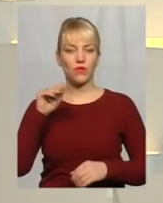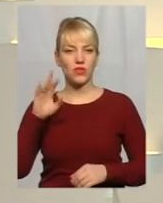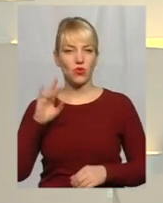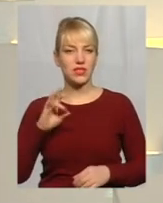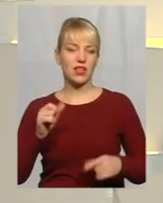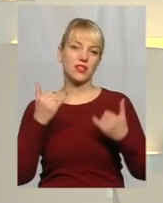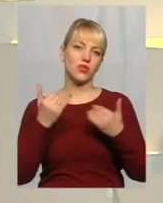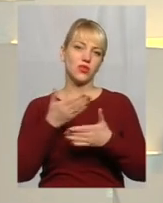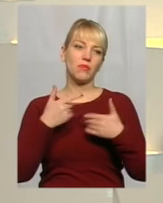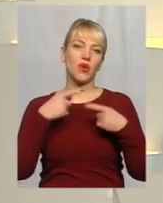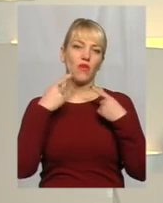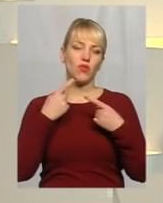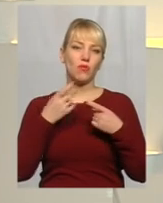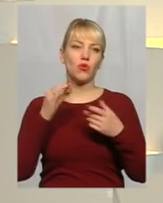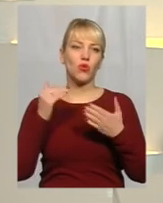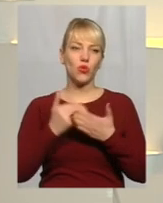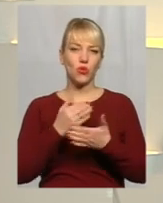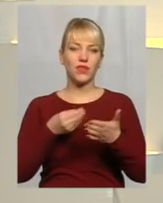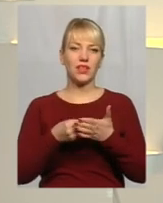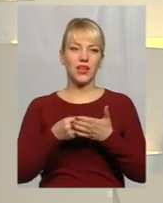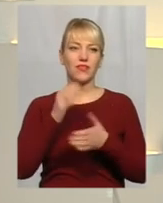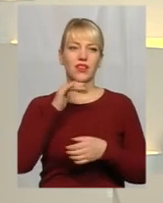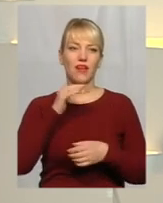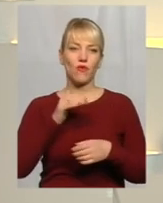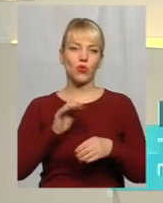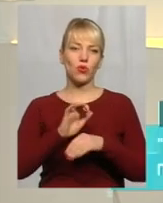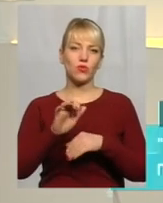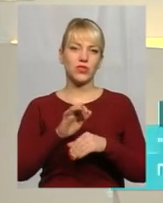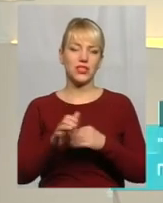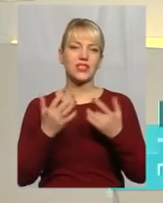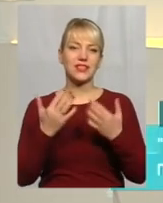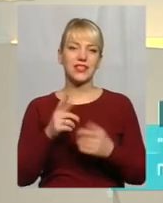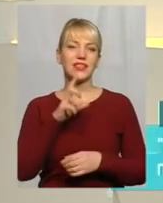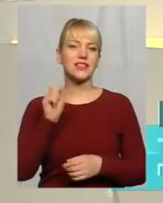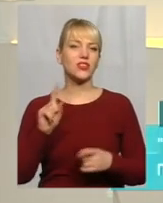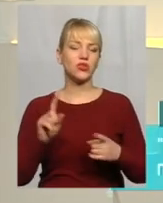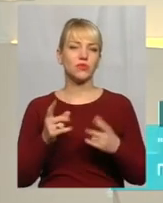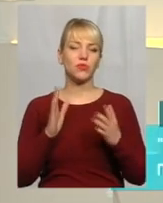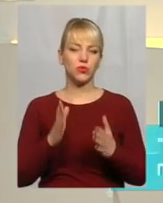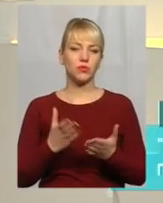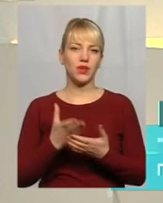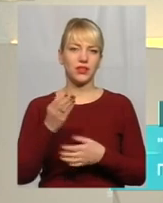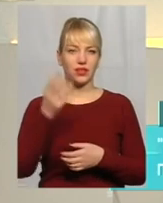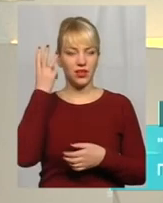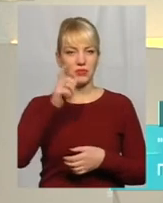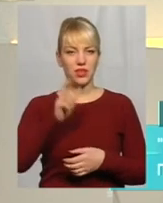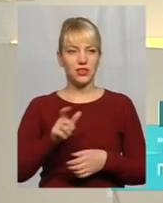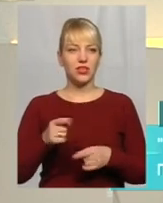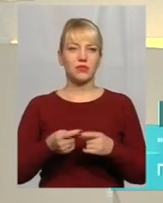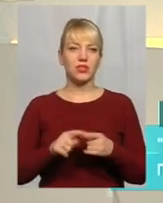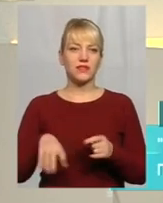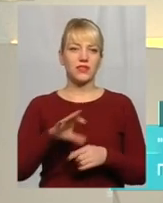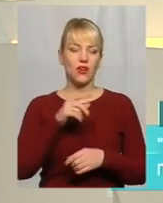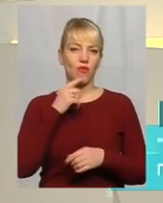А говоримо сьогодні про нові тарифи на водопостачання. Скільки і за що тепер платитимуть хмельничани, про це говоримо